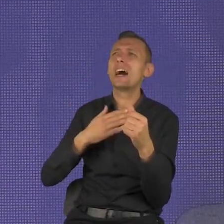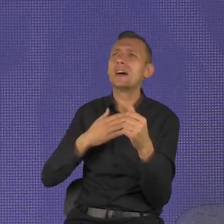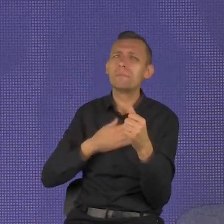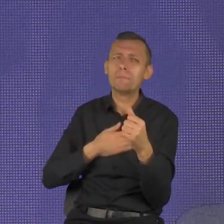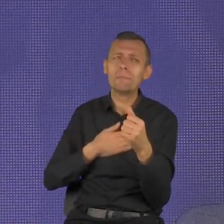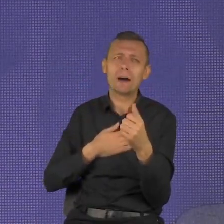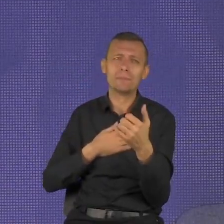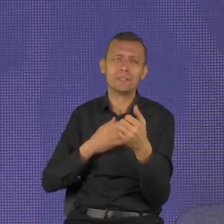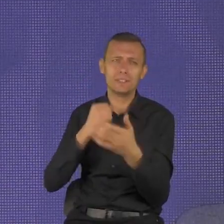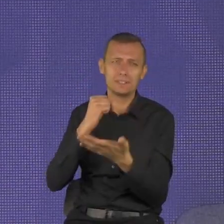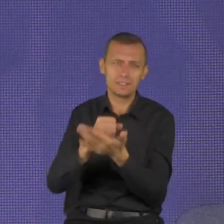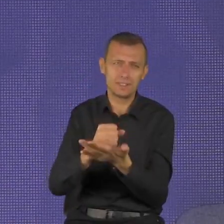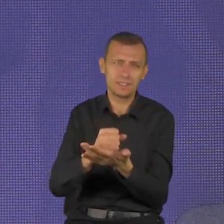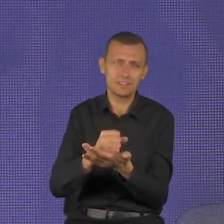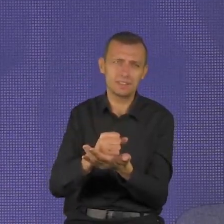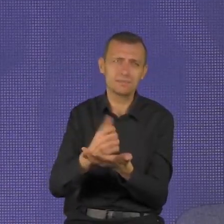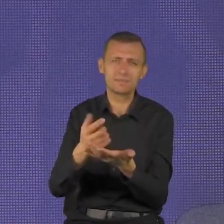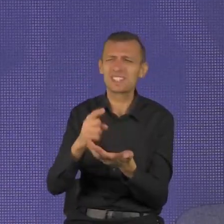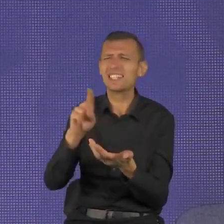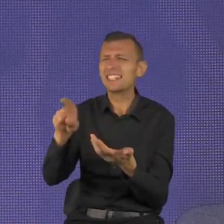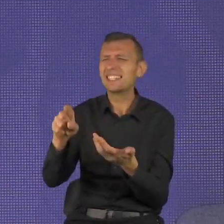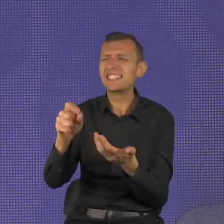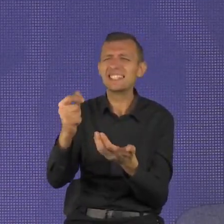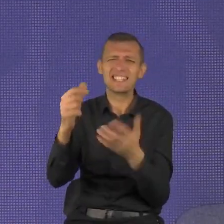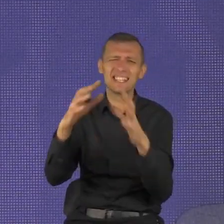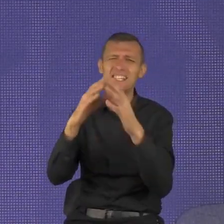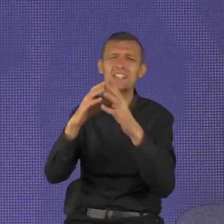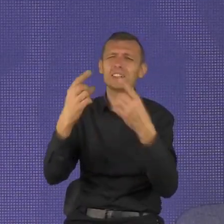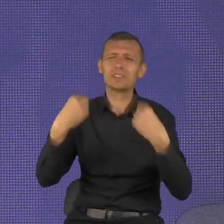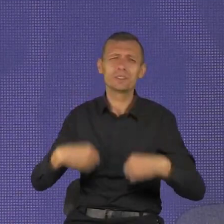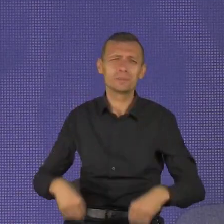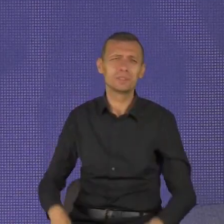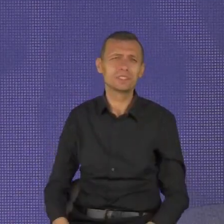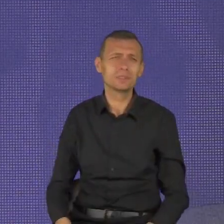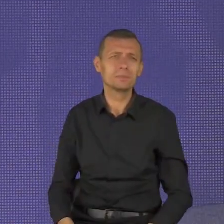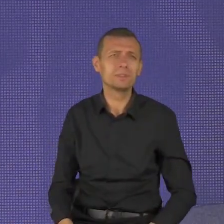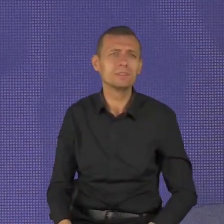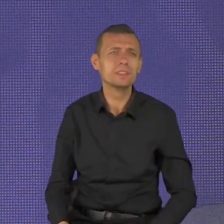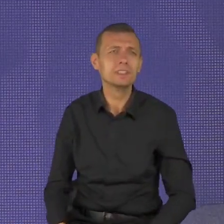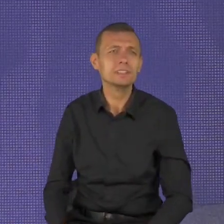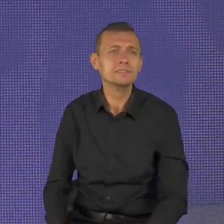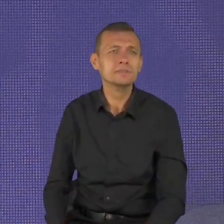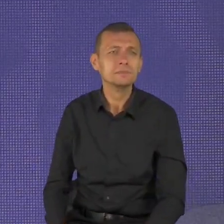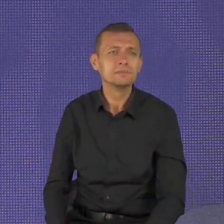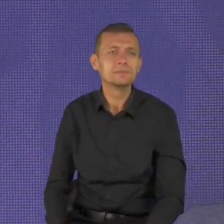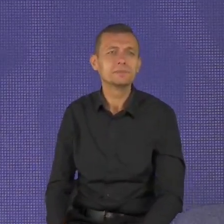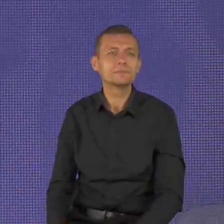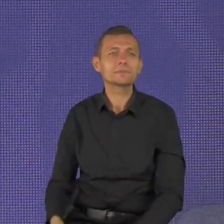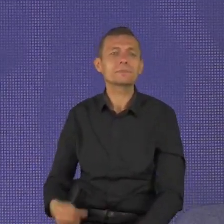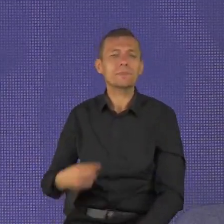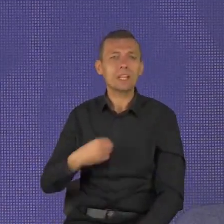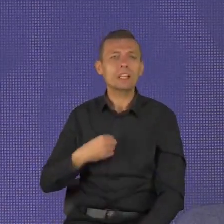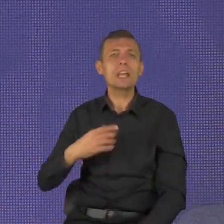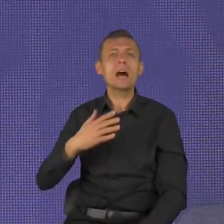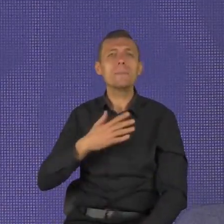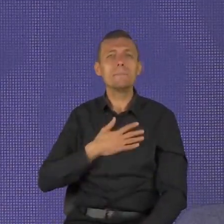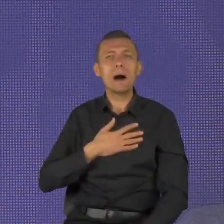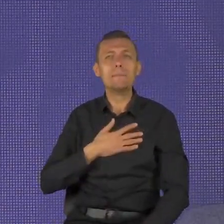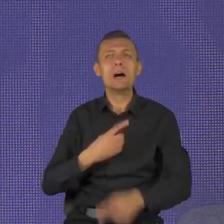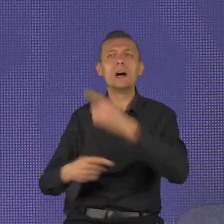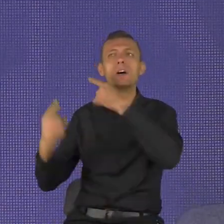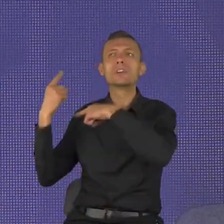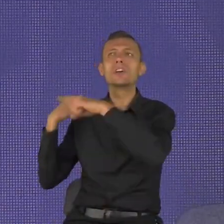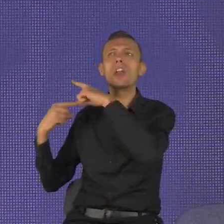A ja mam taką zasadę szabatową, że w szabat się ruszam, jak komuś wół wpadnie do dołu. Inaczej